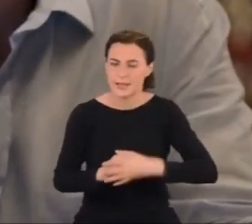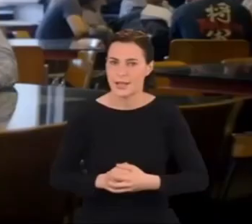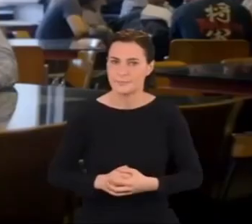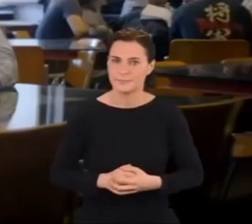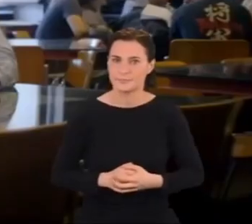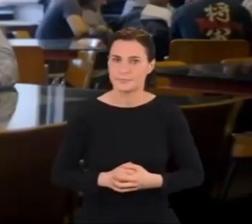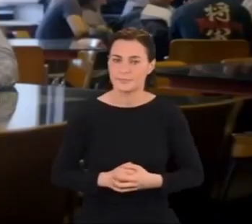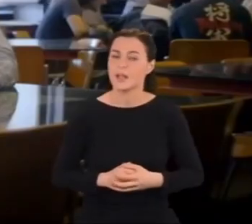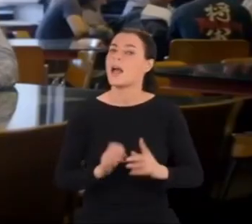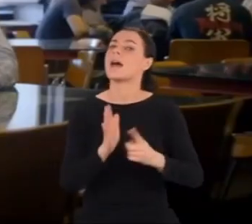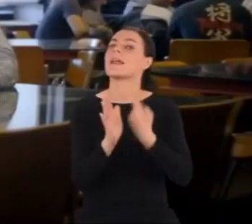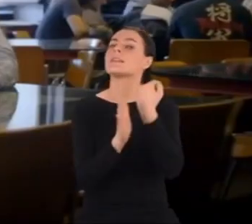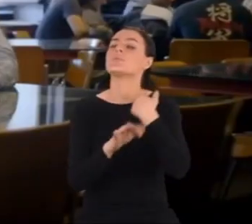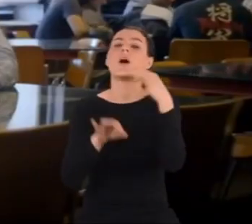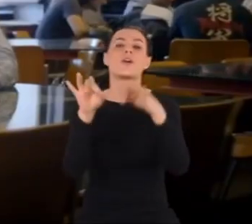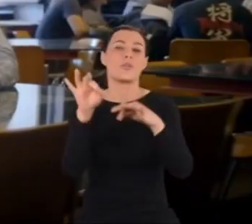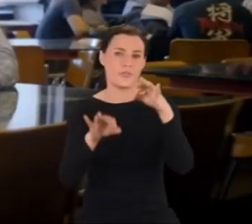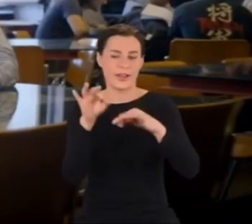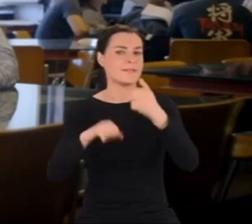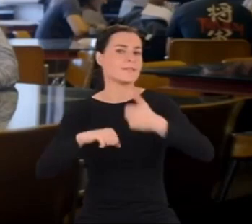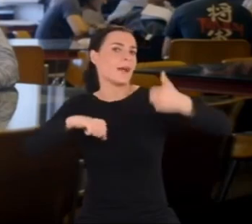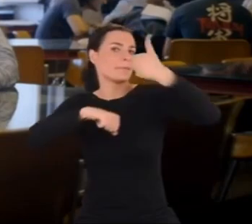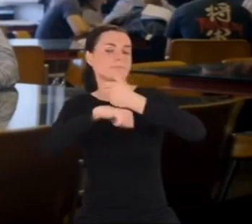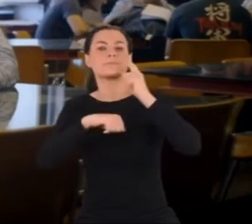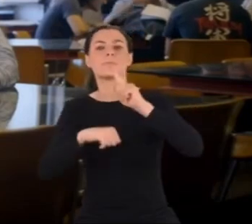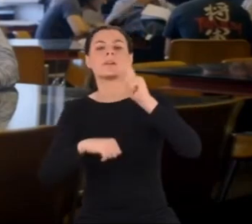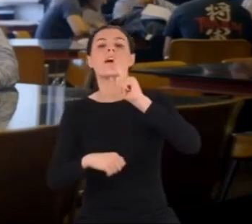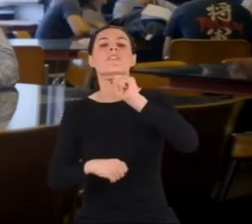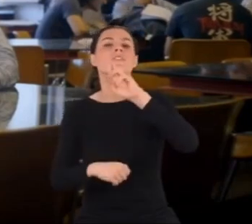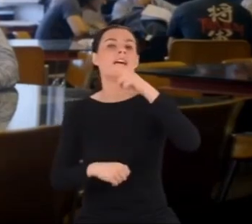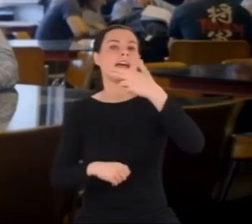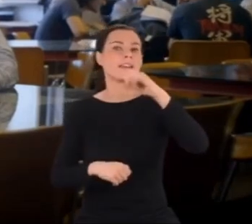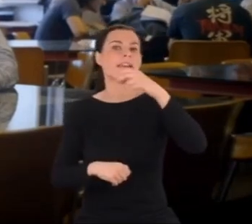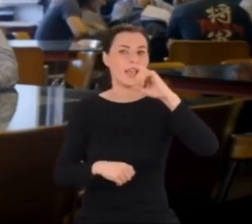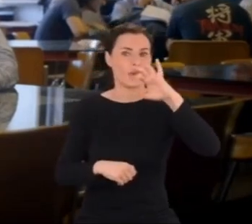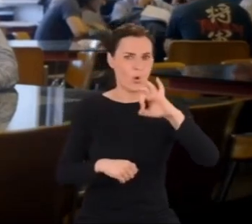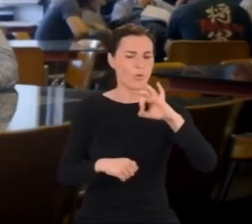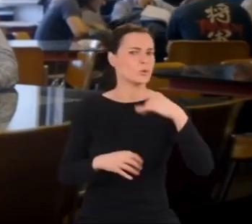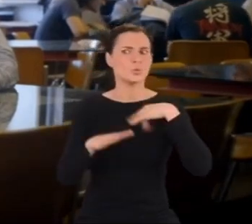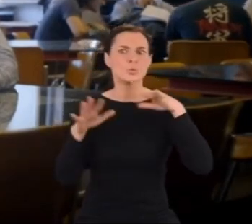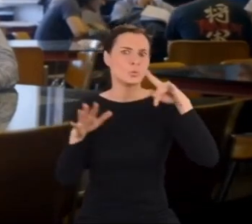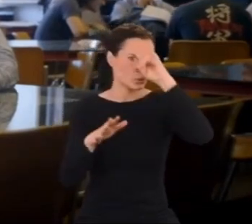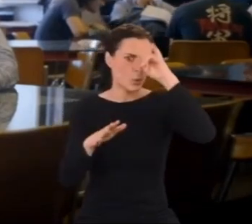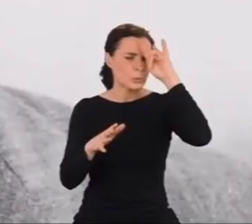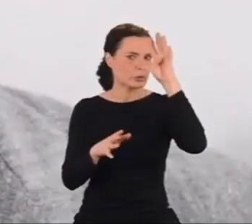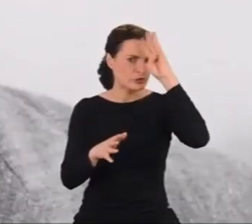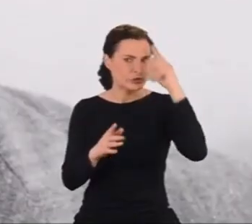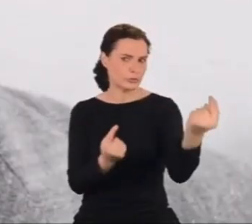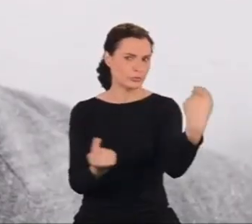uczestniczył w konferencji Fermiego, który właśnie gromadził wokół siebie wyróżniających się fizyków.